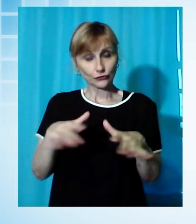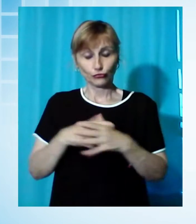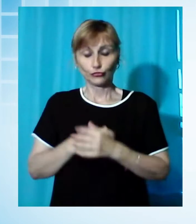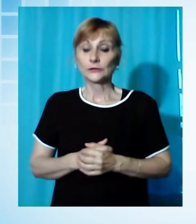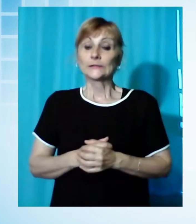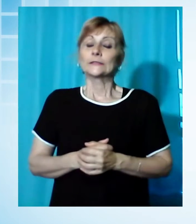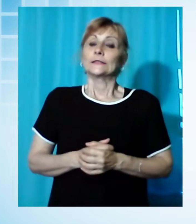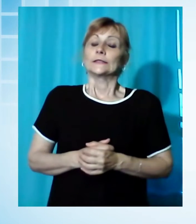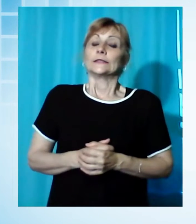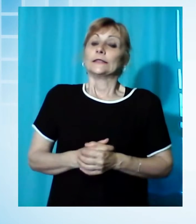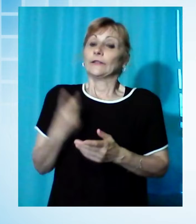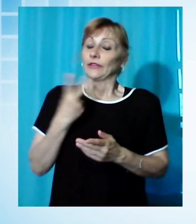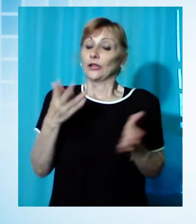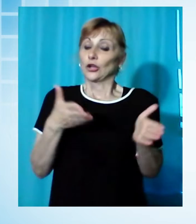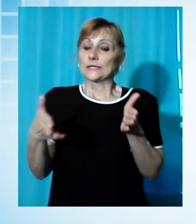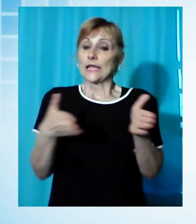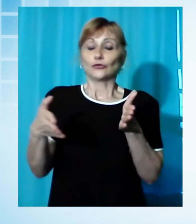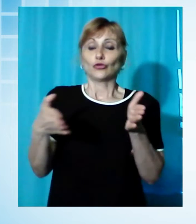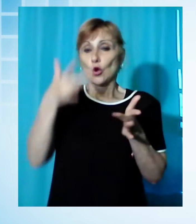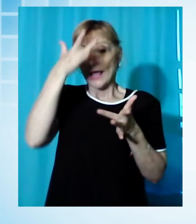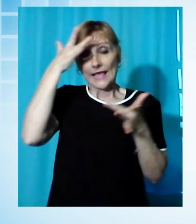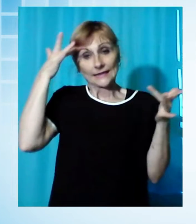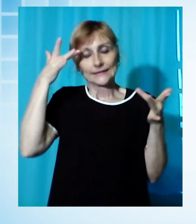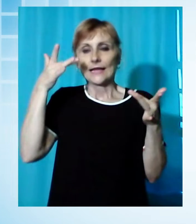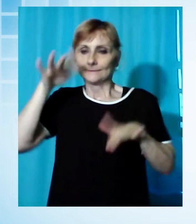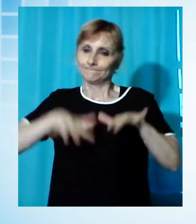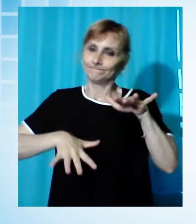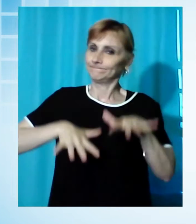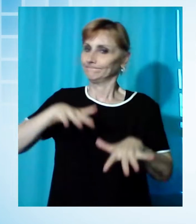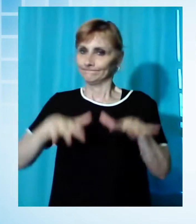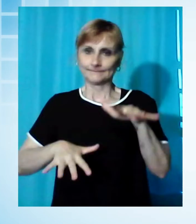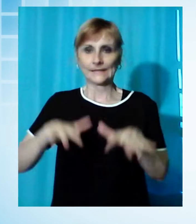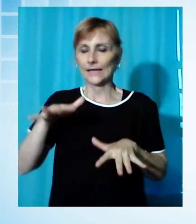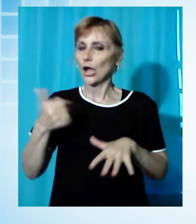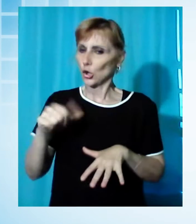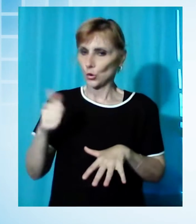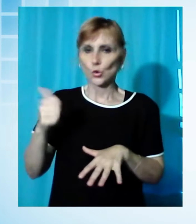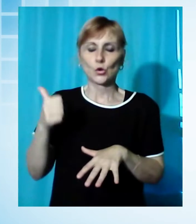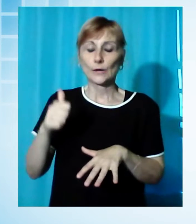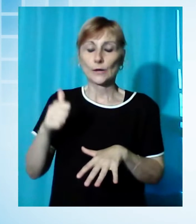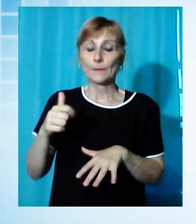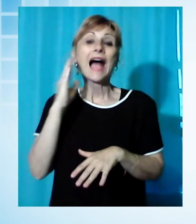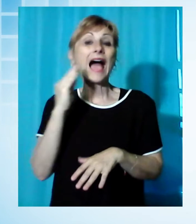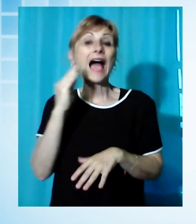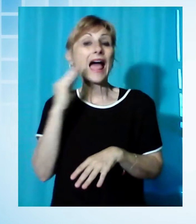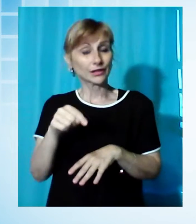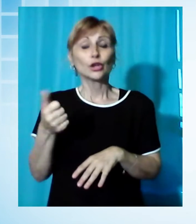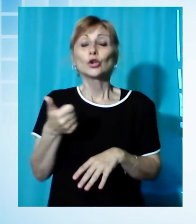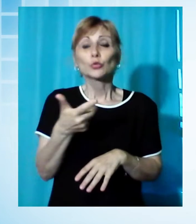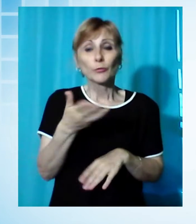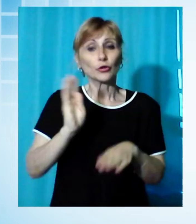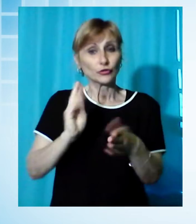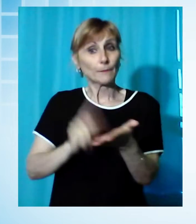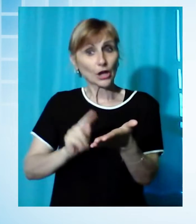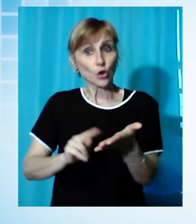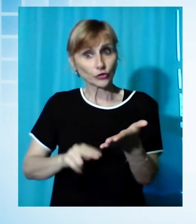ancora molto incerta per quanto riguarda la stagione balneare, però gli albergatori hanno numerose richieste nonostante